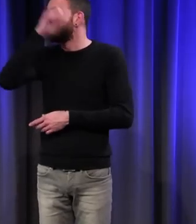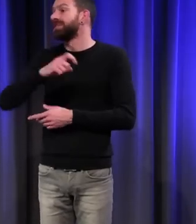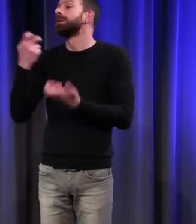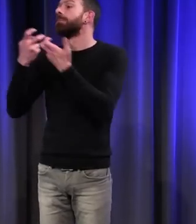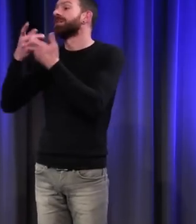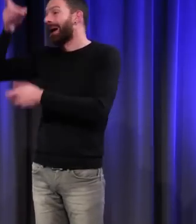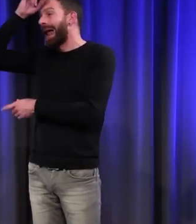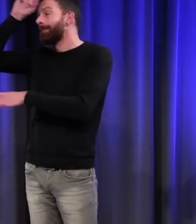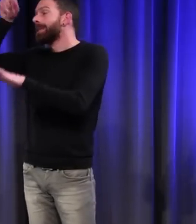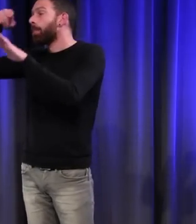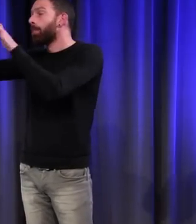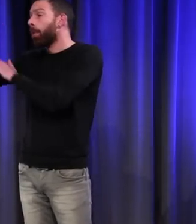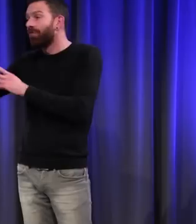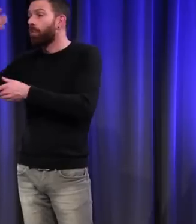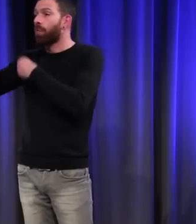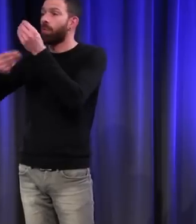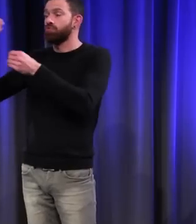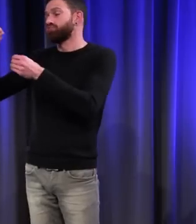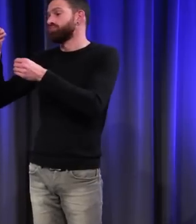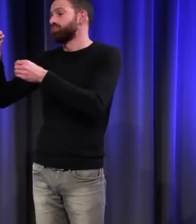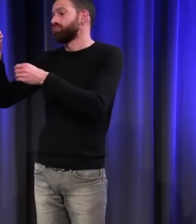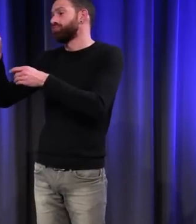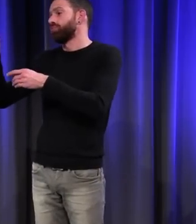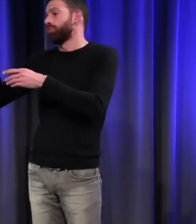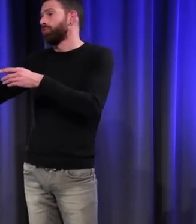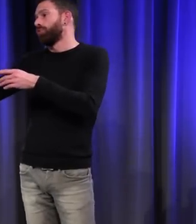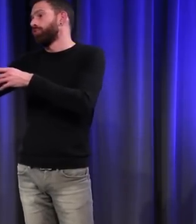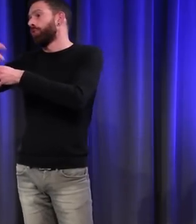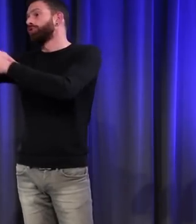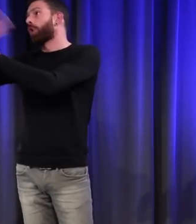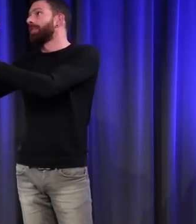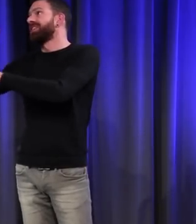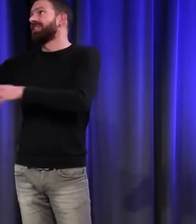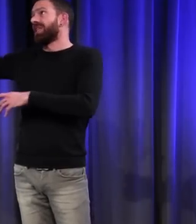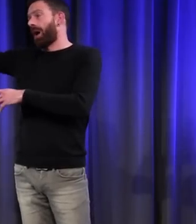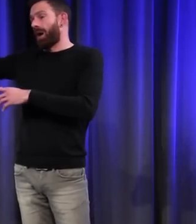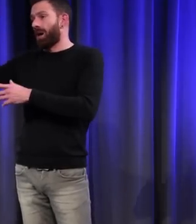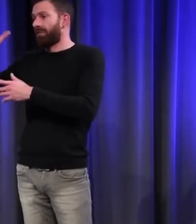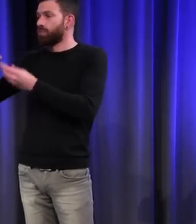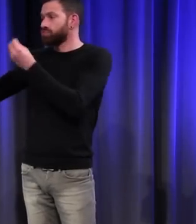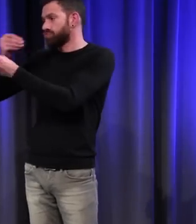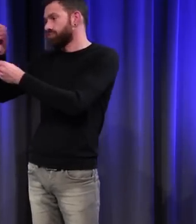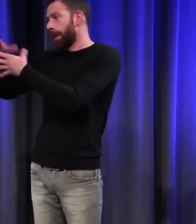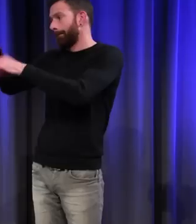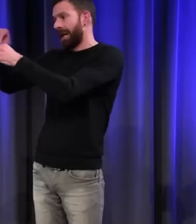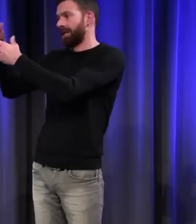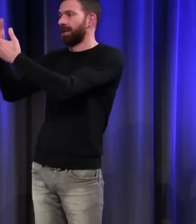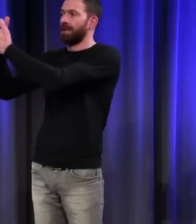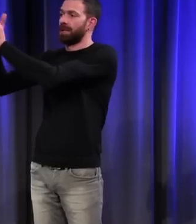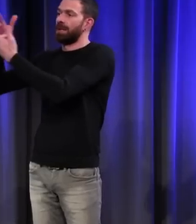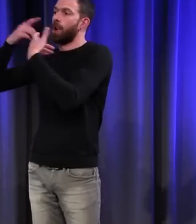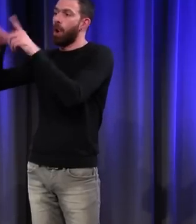profonde et dans le monde slave et dans le monde scandinave. Donc c'est là où il faut frapper fort. En outre,